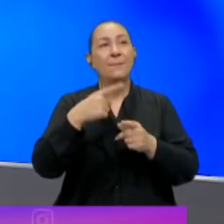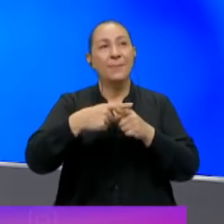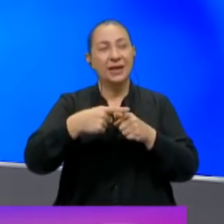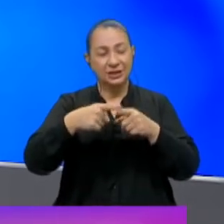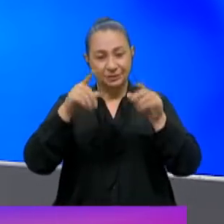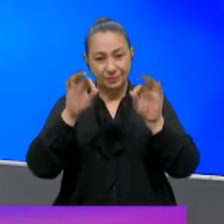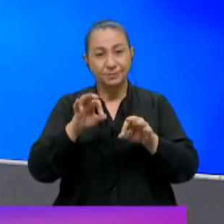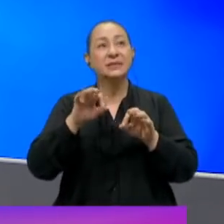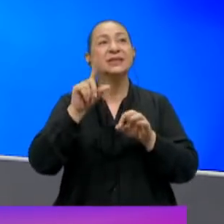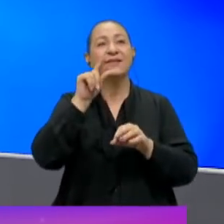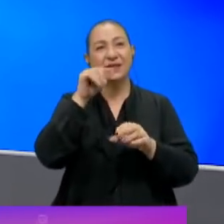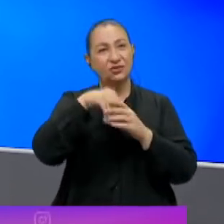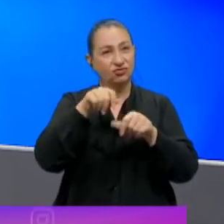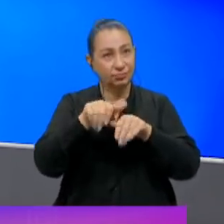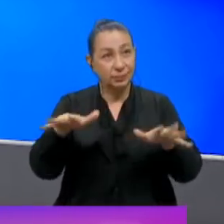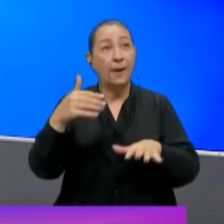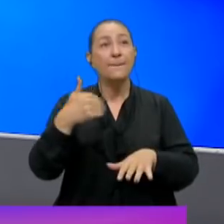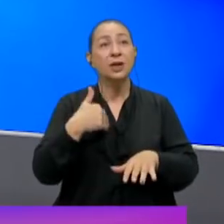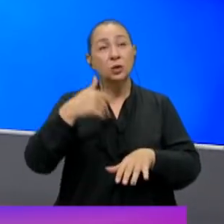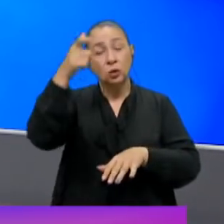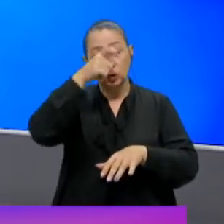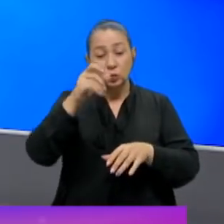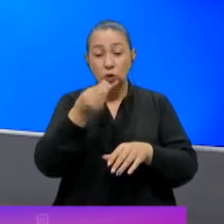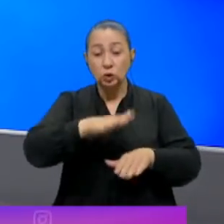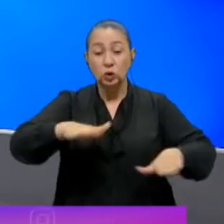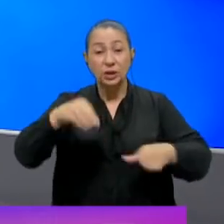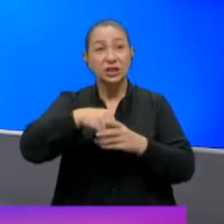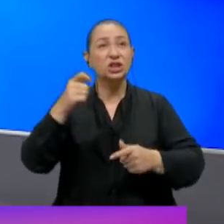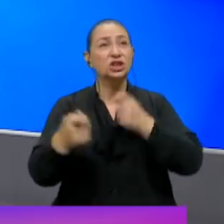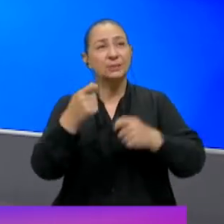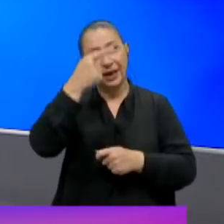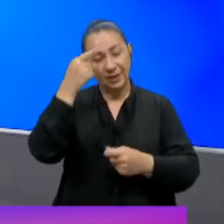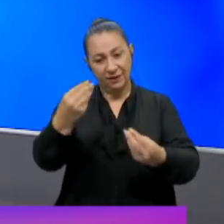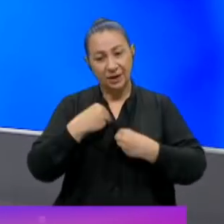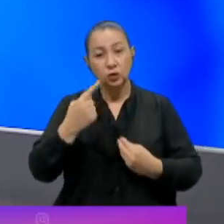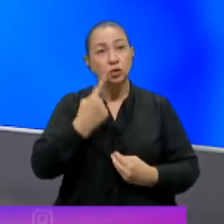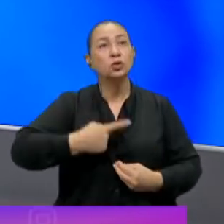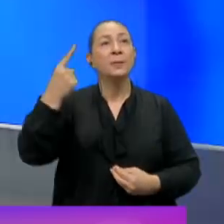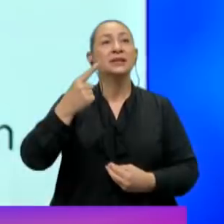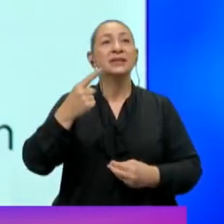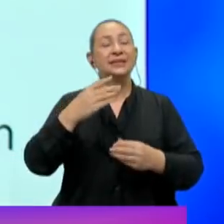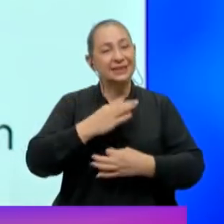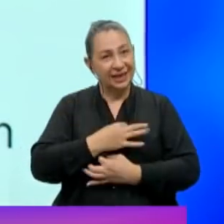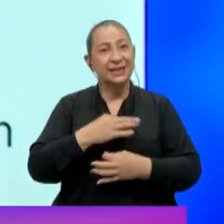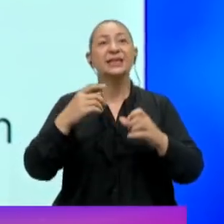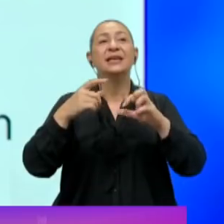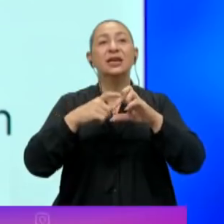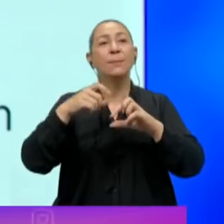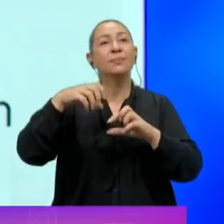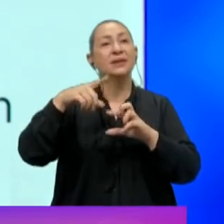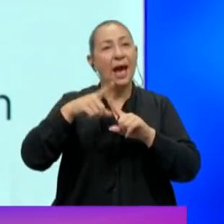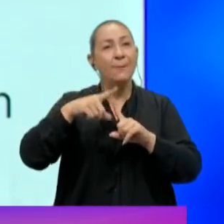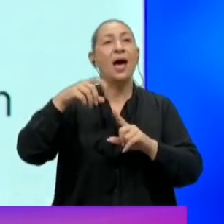paylaşımını sosyal medyadan yaptı. Bana ülkemin çocukları için çalışma imkanı sağlayan Cumhurbaşkanımız Sayın Recep Tayyip